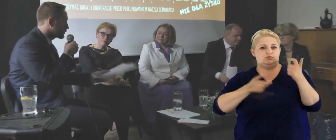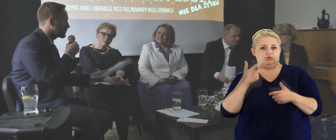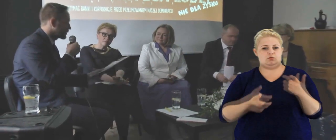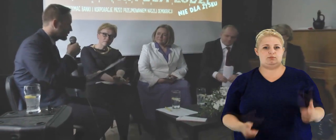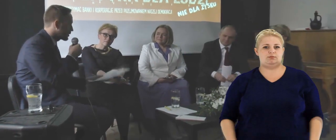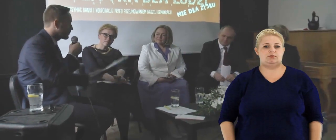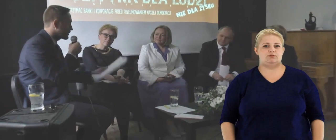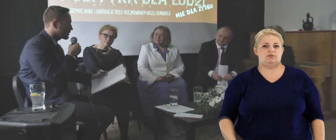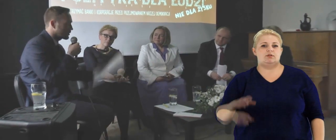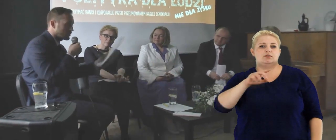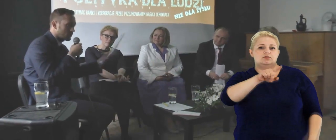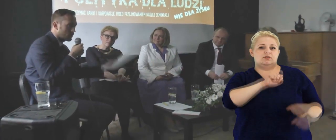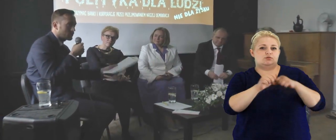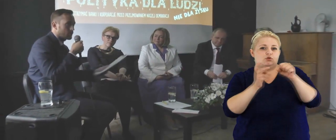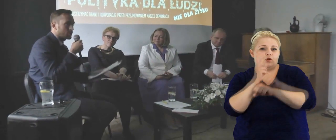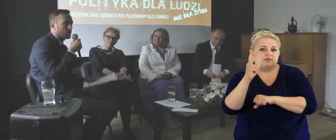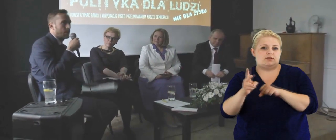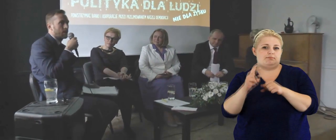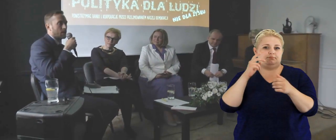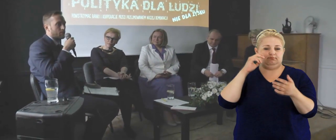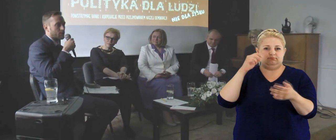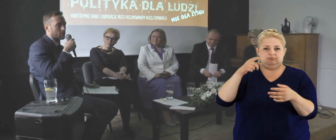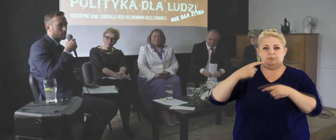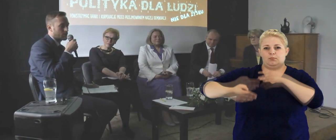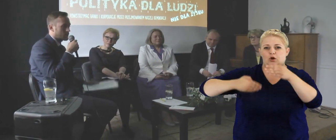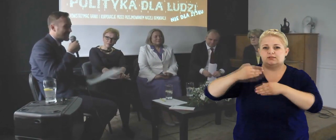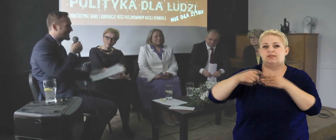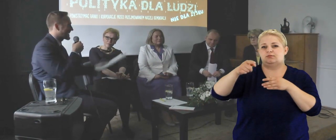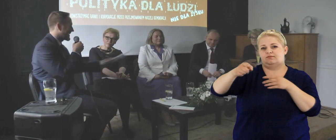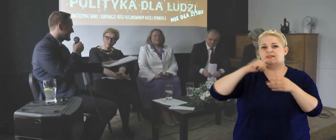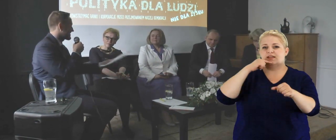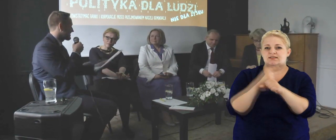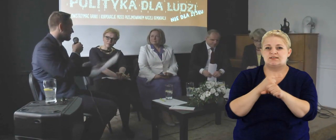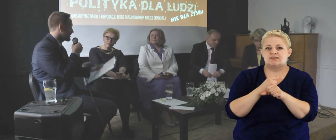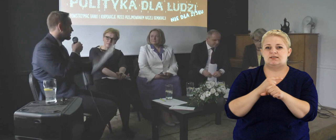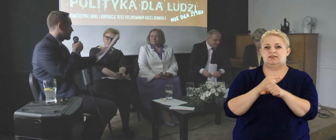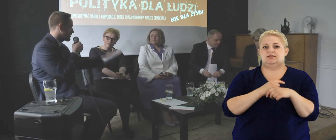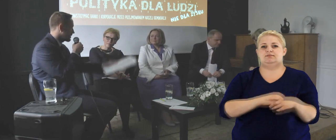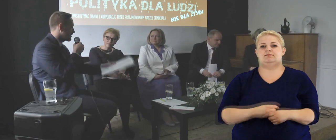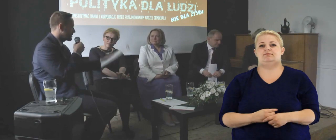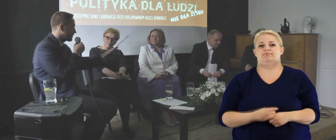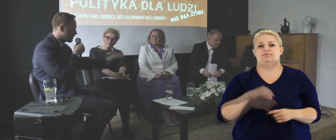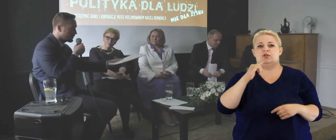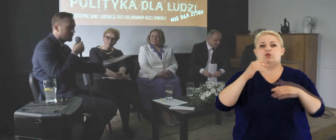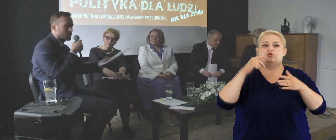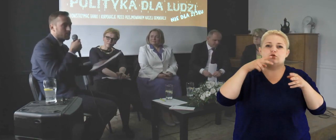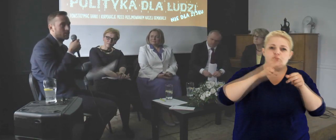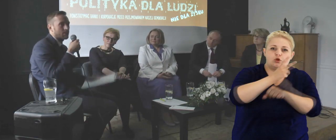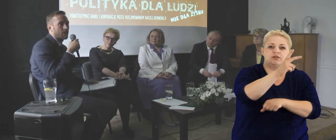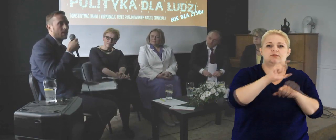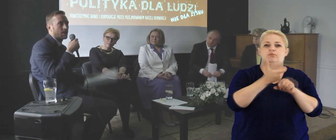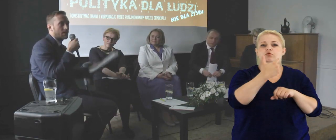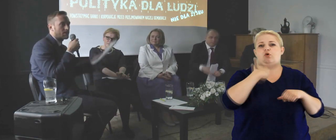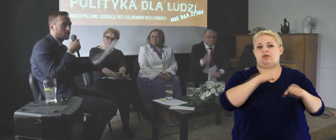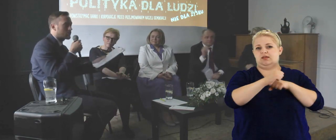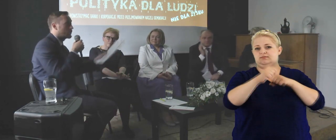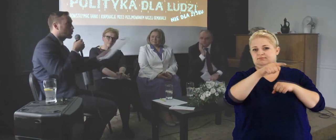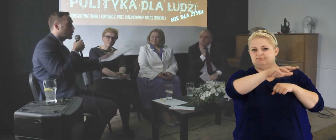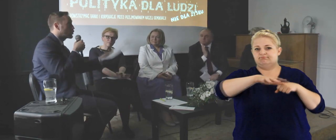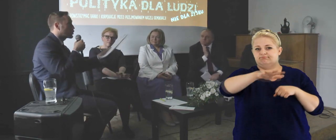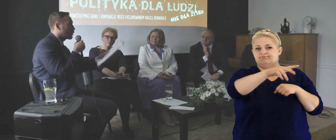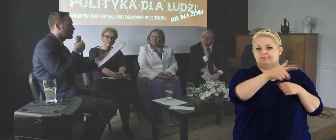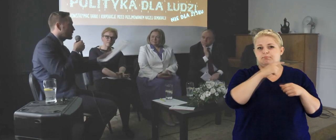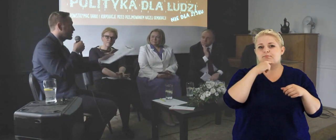zastanawiamy, co możemy z tym zrobić, znaczy, to jest ten dostęp do tych procesów decyzyjnych, raz ze strony organizacji lobbystycznych i